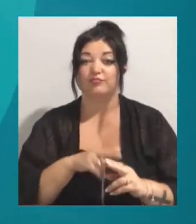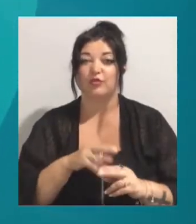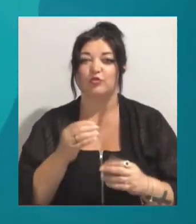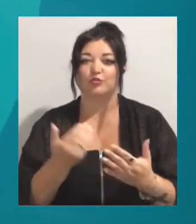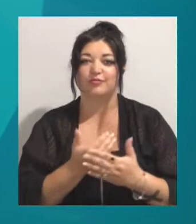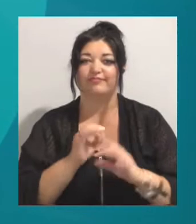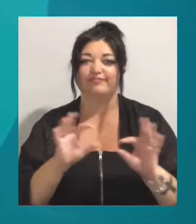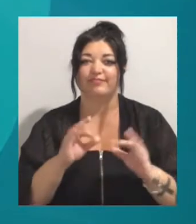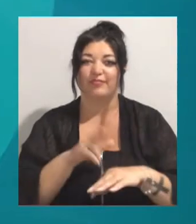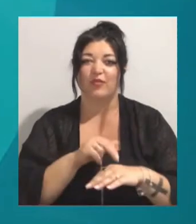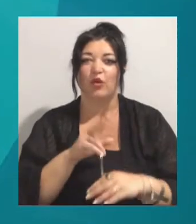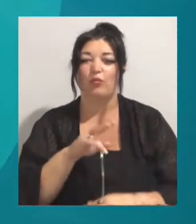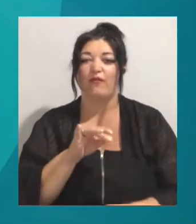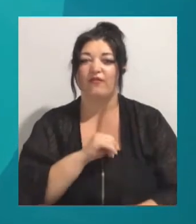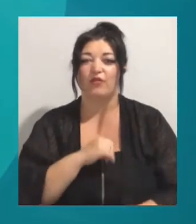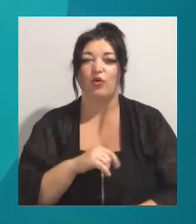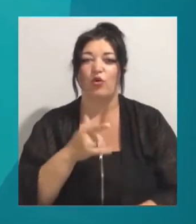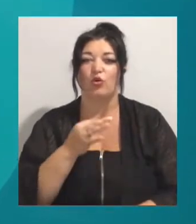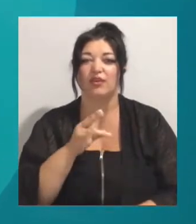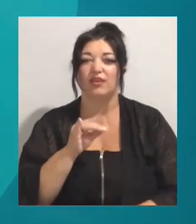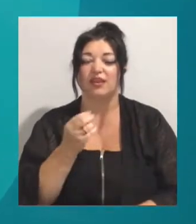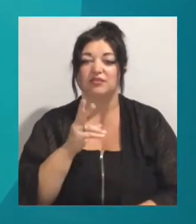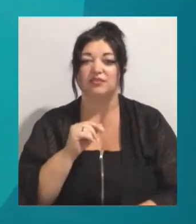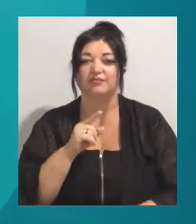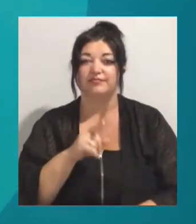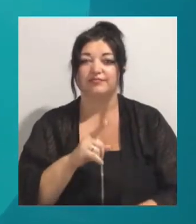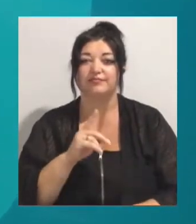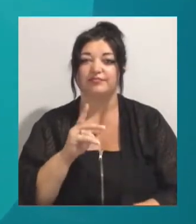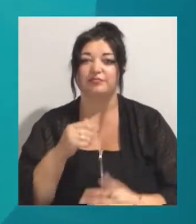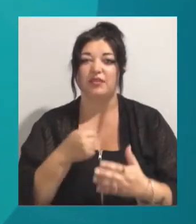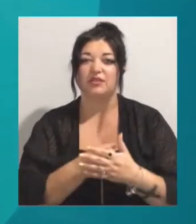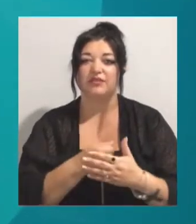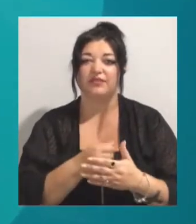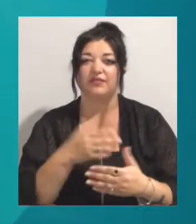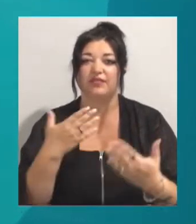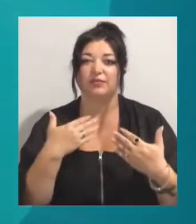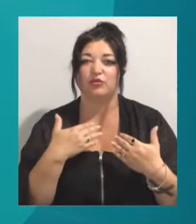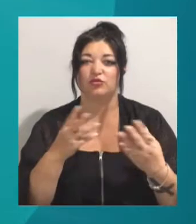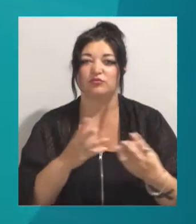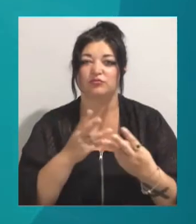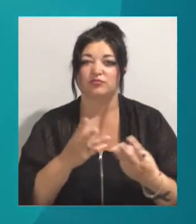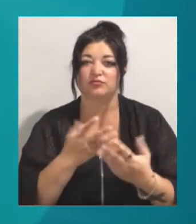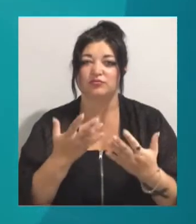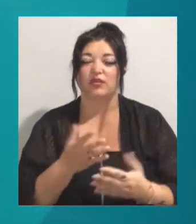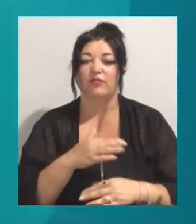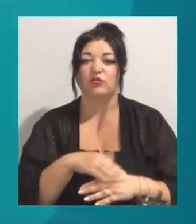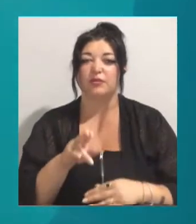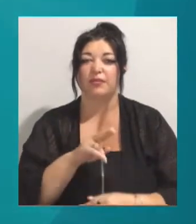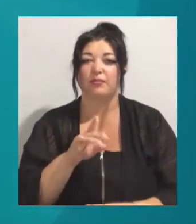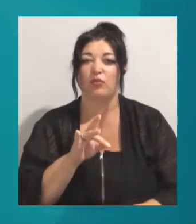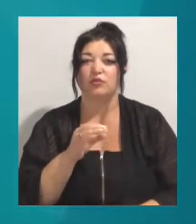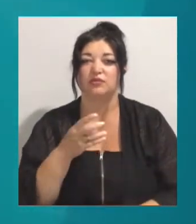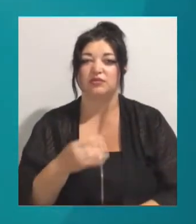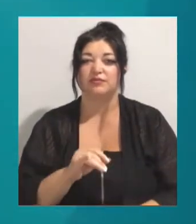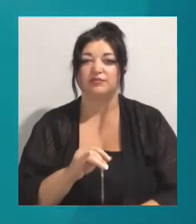Нацполіції Одесщини Любов Гордієвська. Там горіли бази відпочинку Граніт та Атлантида, що на вулиці Приморській, 99А.